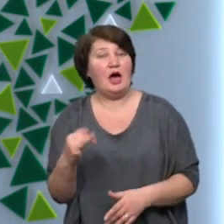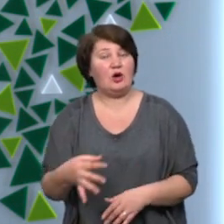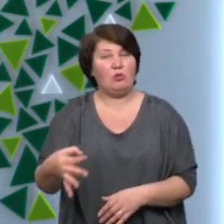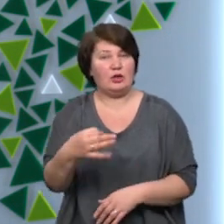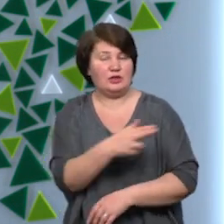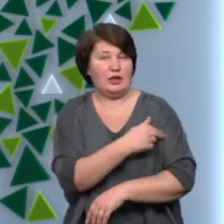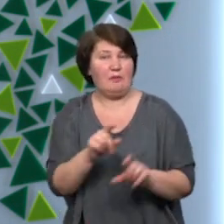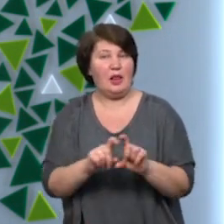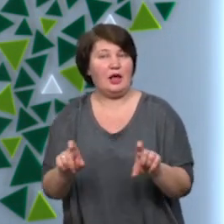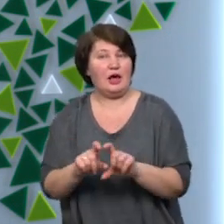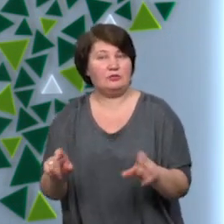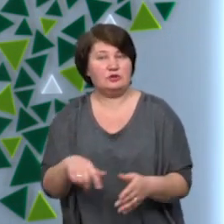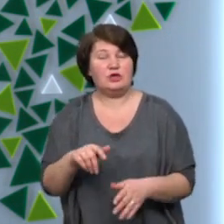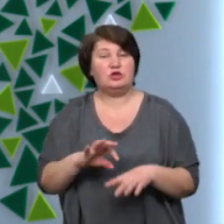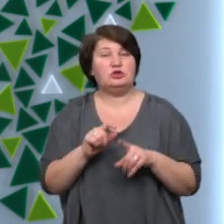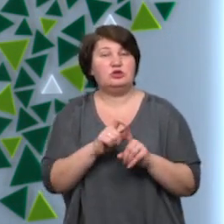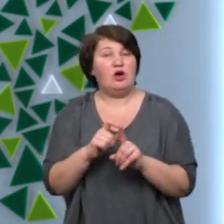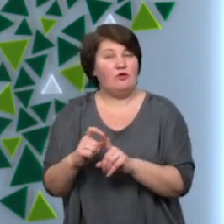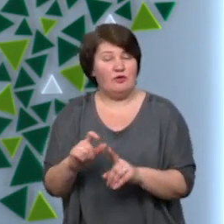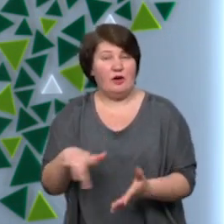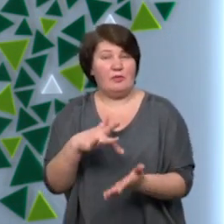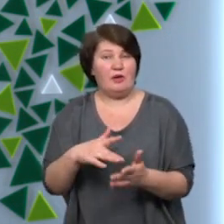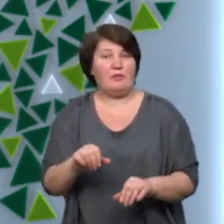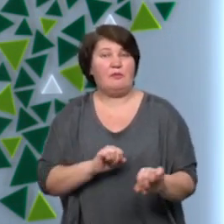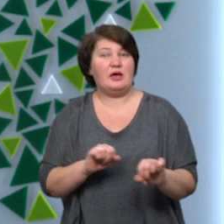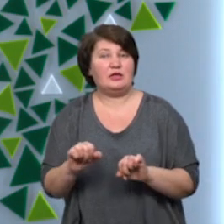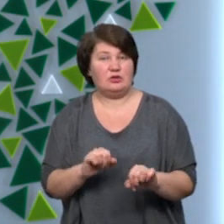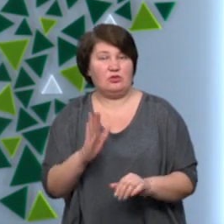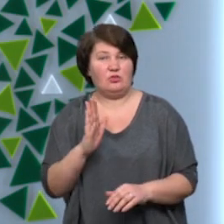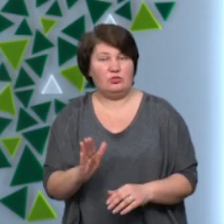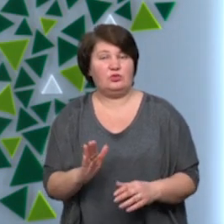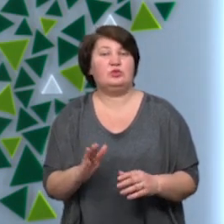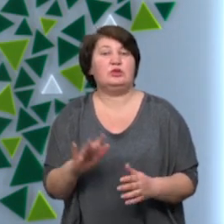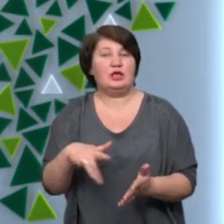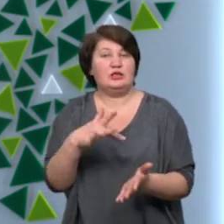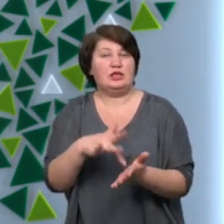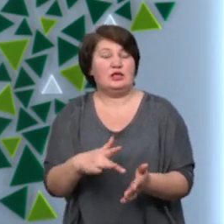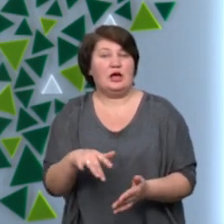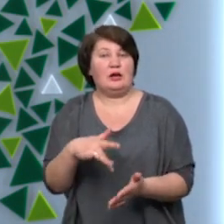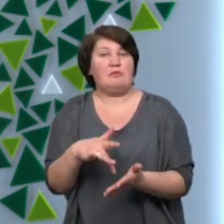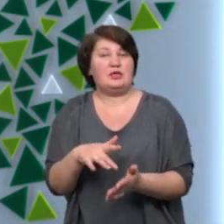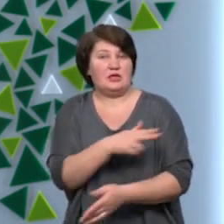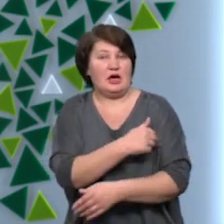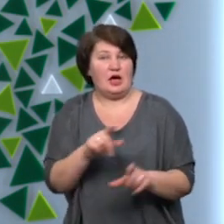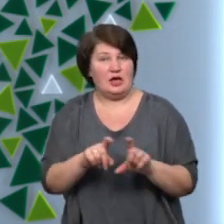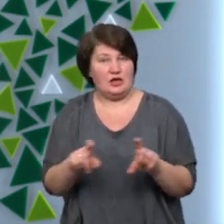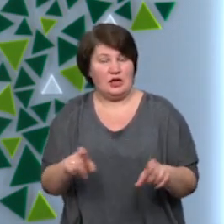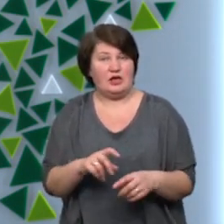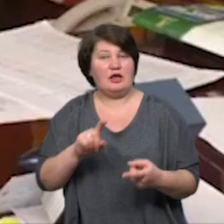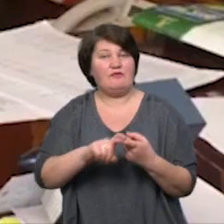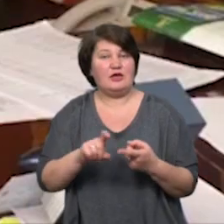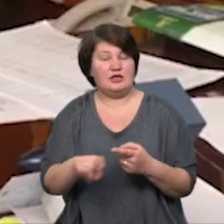За словами Руслана Марцінківа, заклади вже подали відповідні звернення, зокрема, центра міська клінічна лікарня та обласна інфекційна.